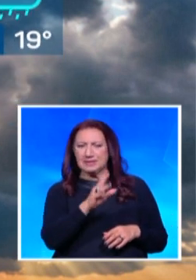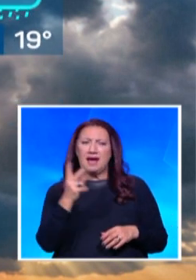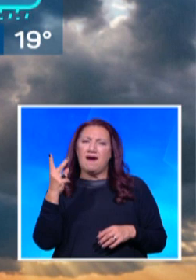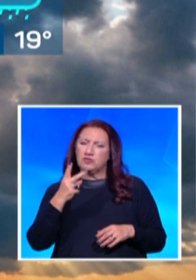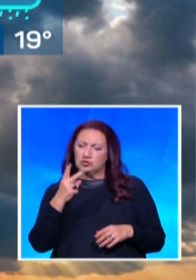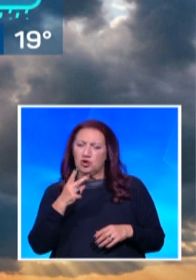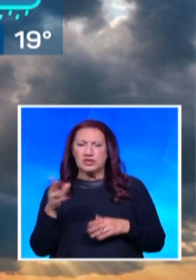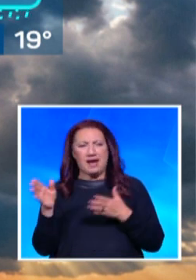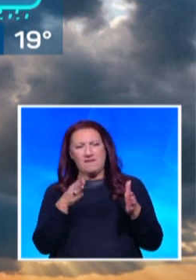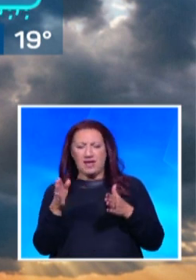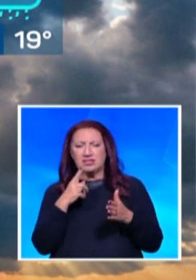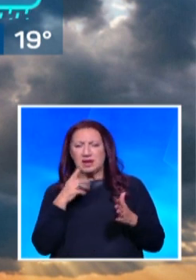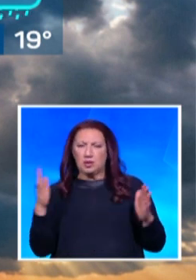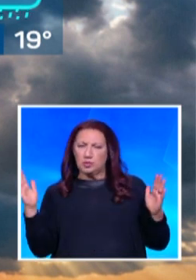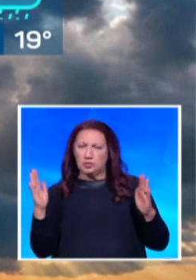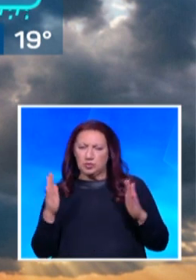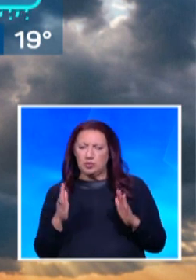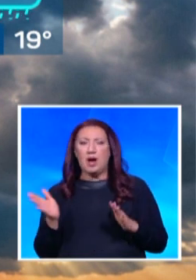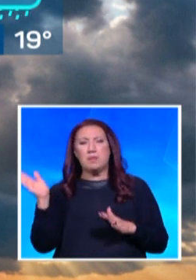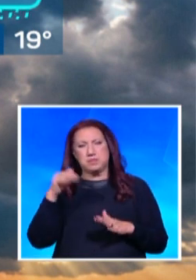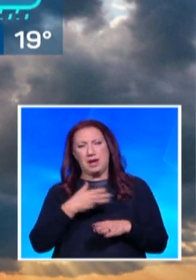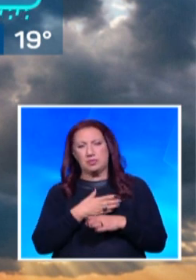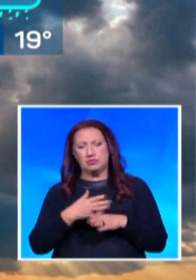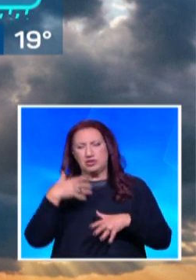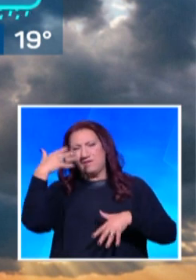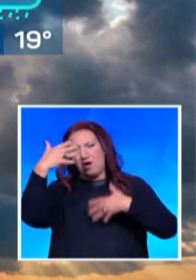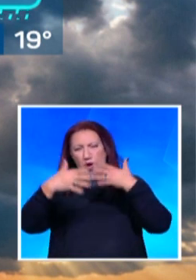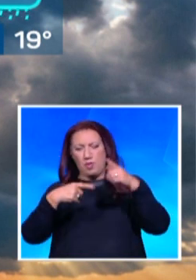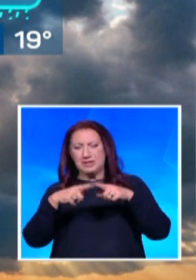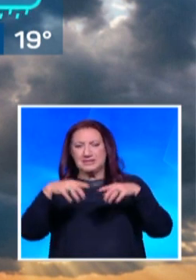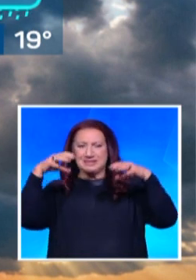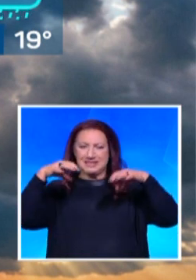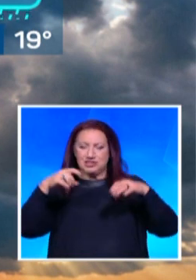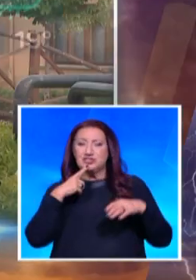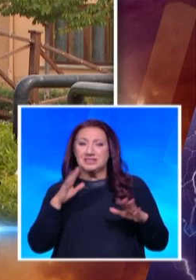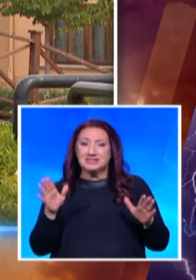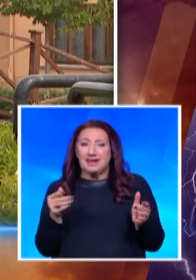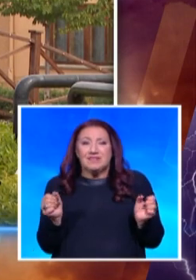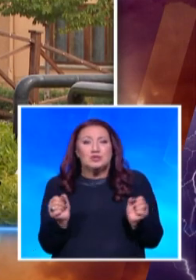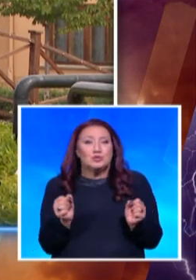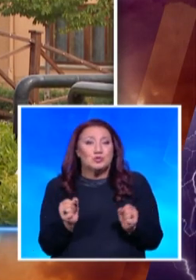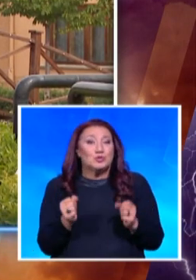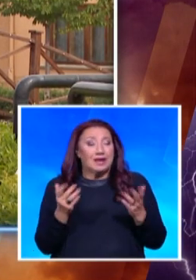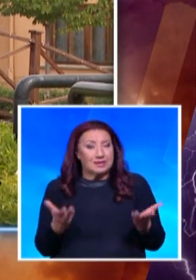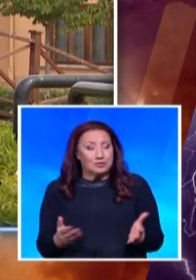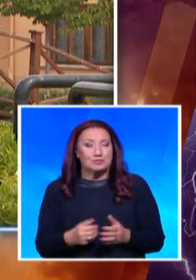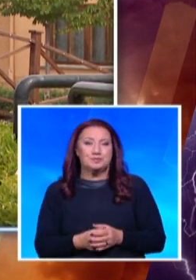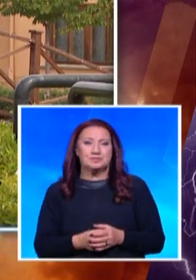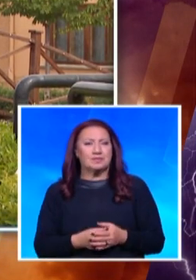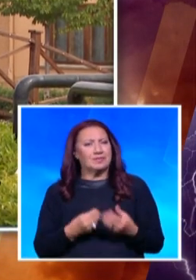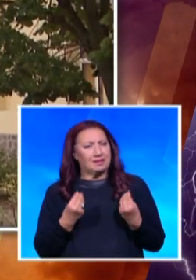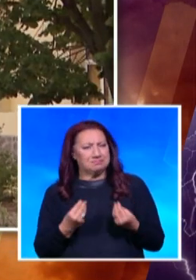вятъра, но със значителна облачност и пак валежи. Понижението на температурите ще продължи. И една добра идея за туризъм,